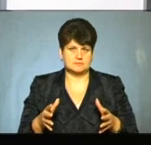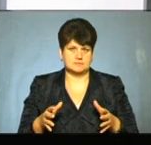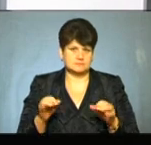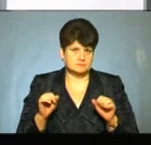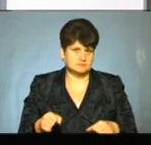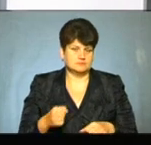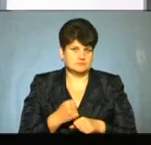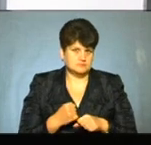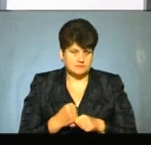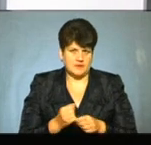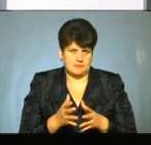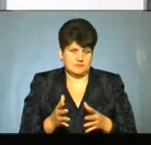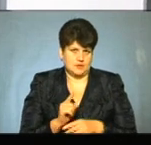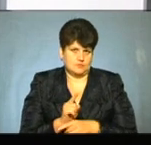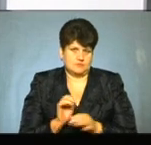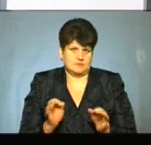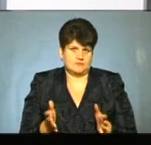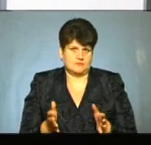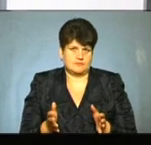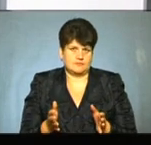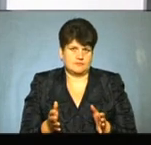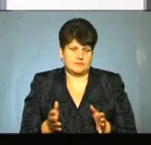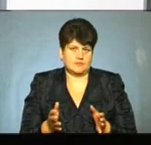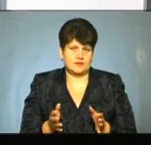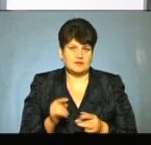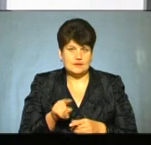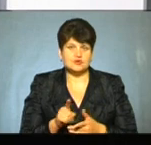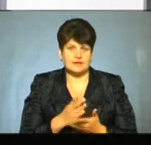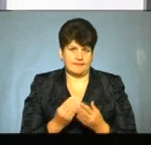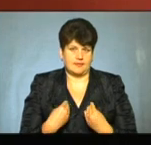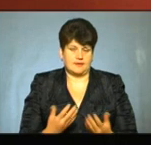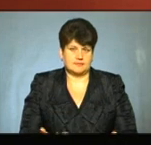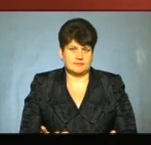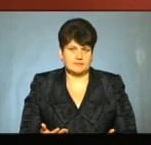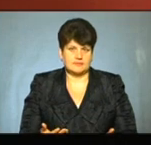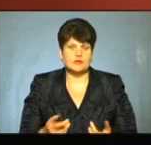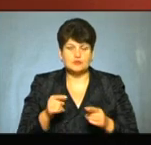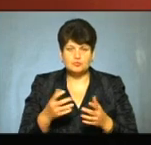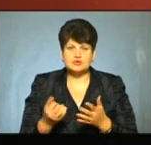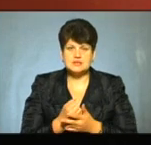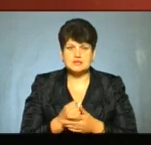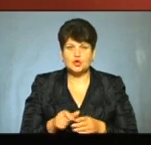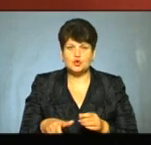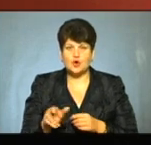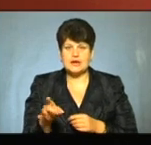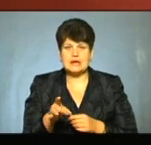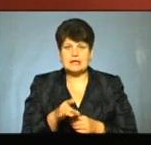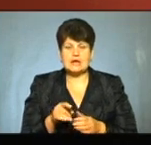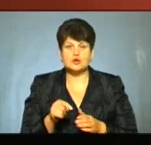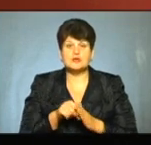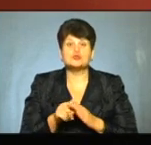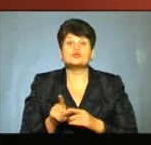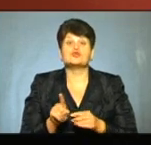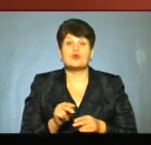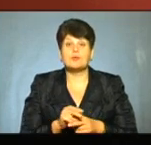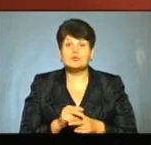нас, і якась стабільність. Нам не треба більше грошей. Нам стабільність, дайте, та, що є. Тоді виходить дорога регіонального значення. З чого тоді